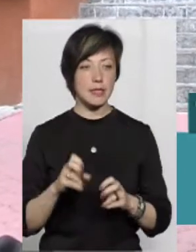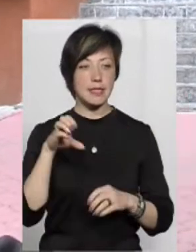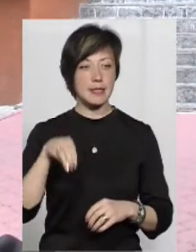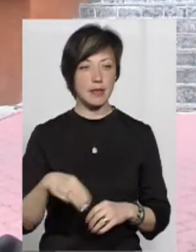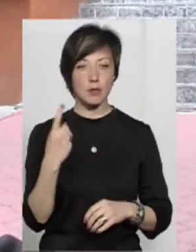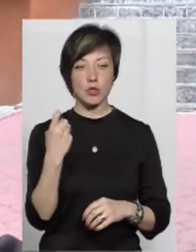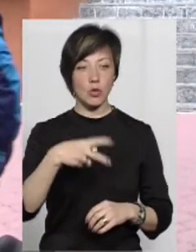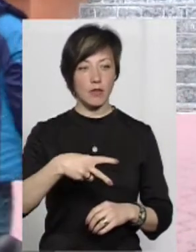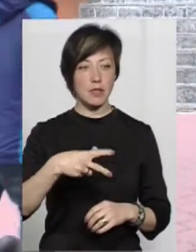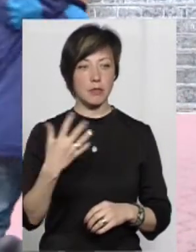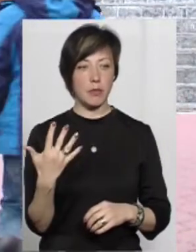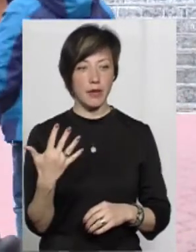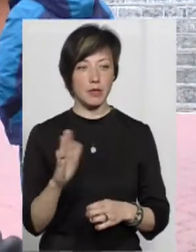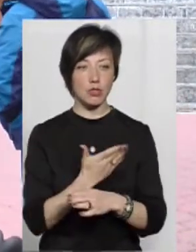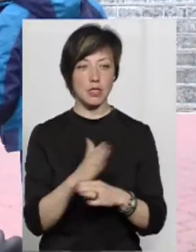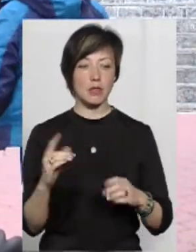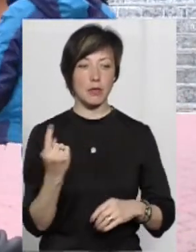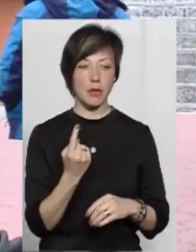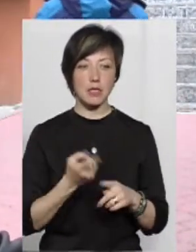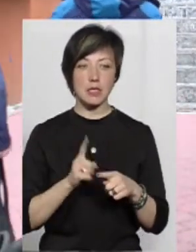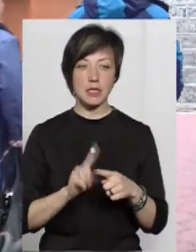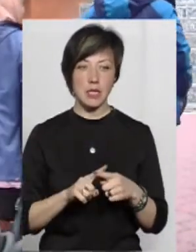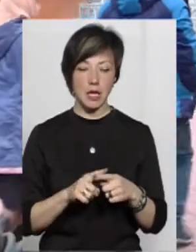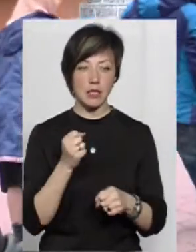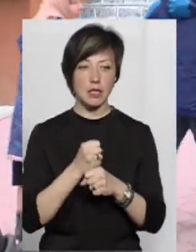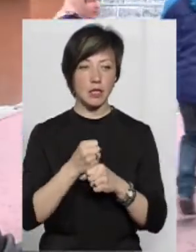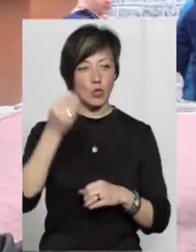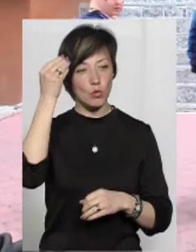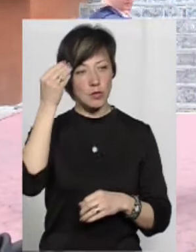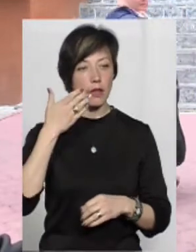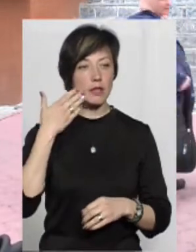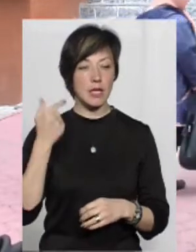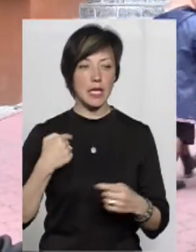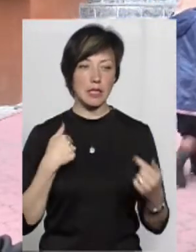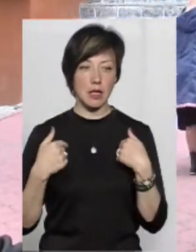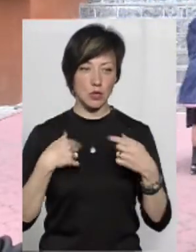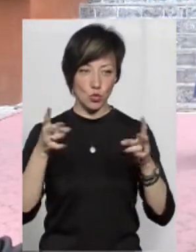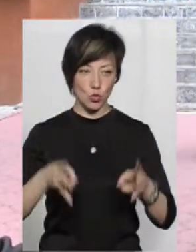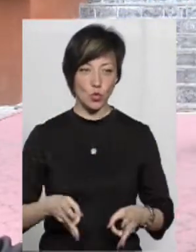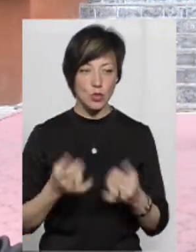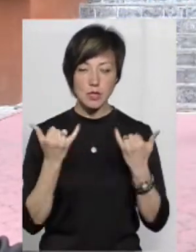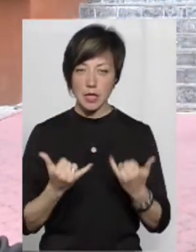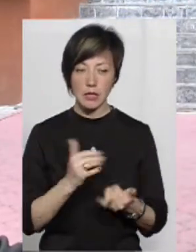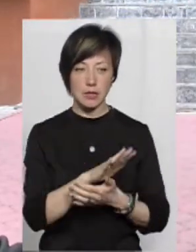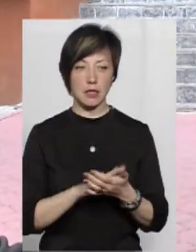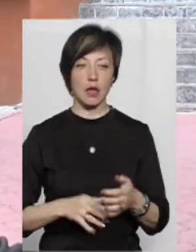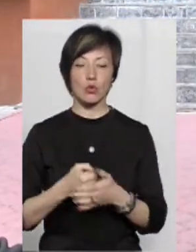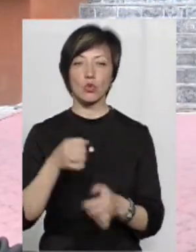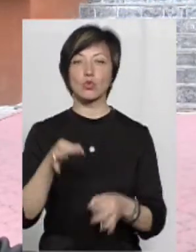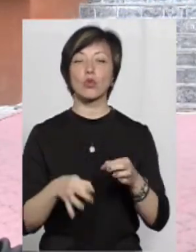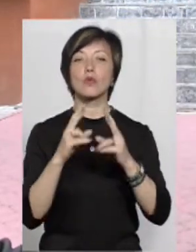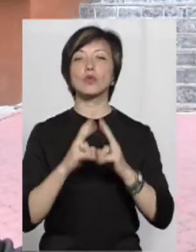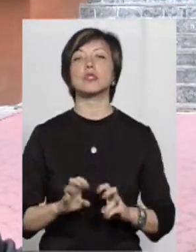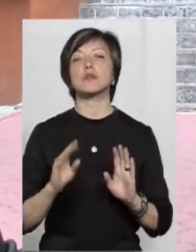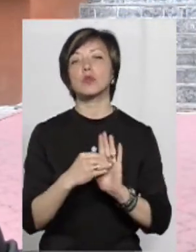статтями 125, частина 1. Це нанесення умисно-легких тілесних ушкоджень. Наразі тривають досудові розслідування,